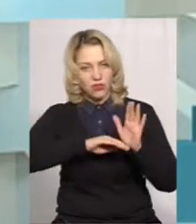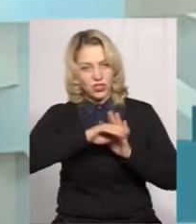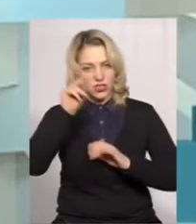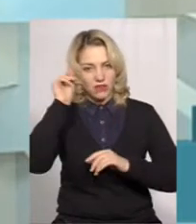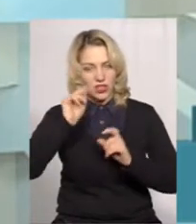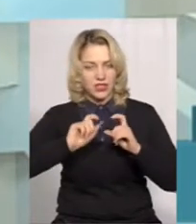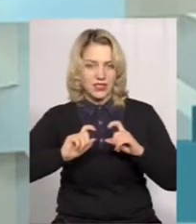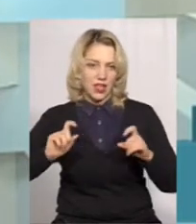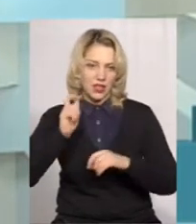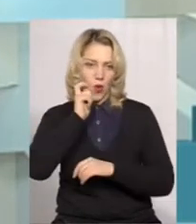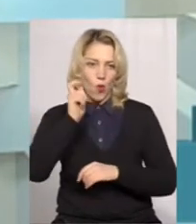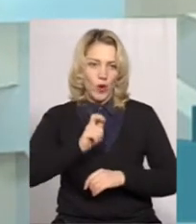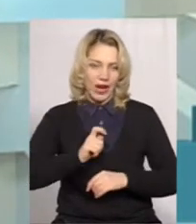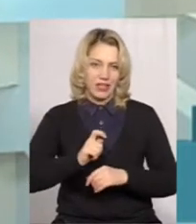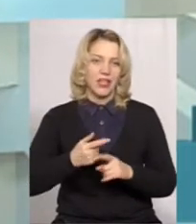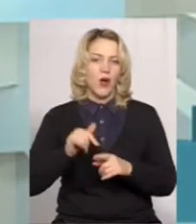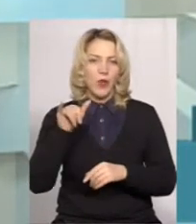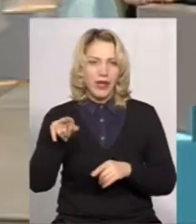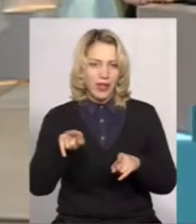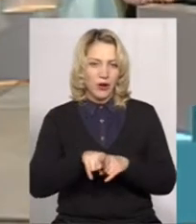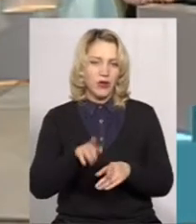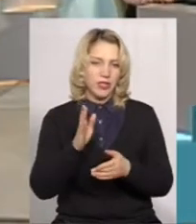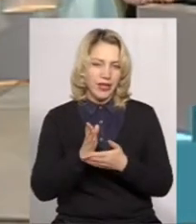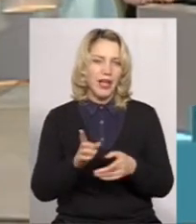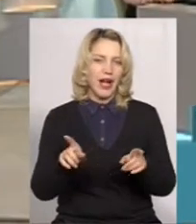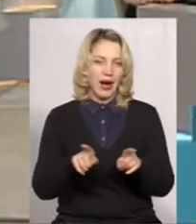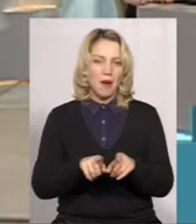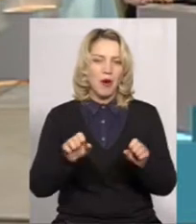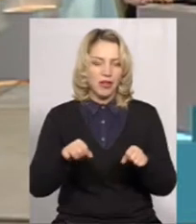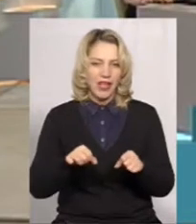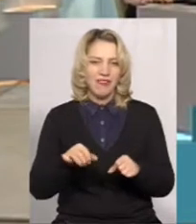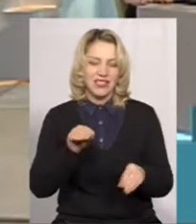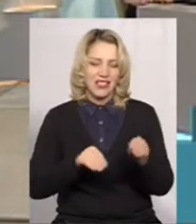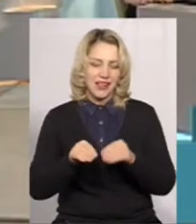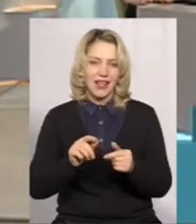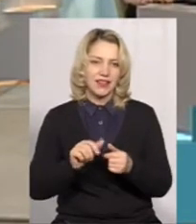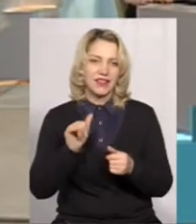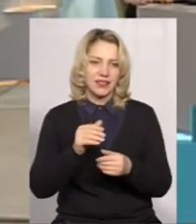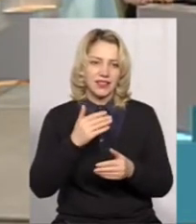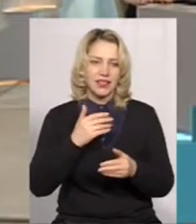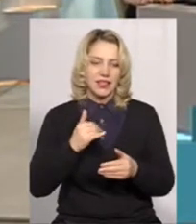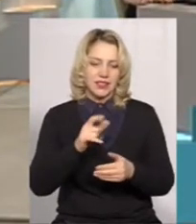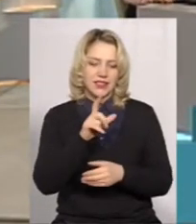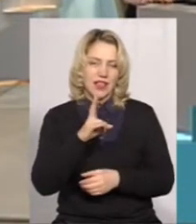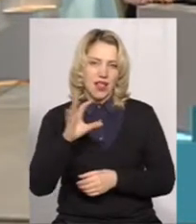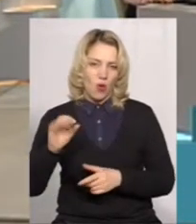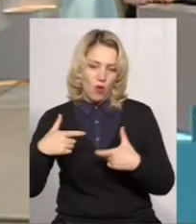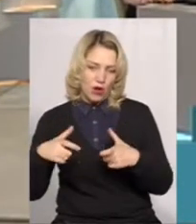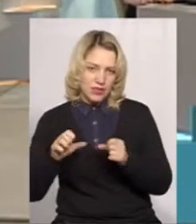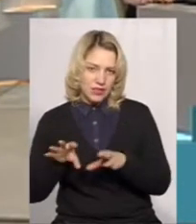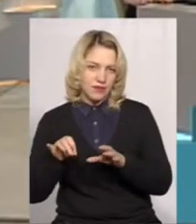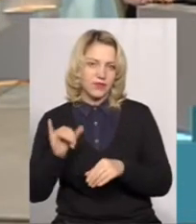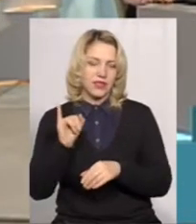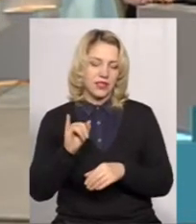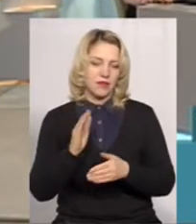закладах України. У них теж є така можливість зареєструватися і складати ЗНО і